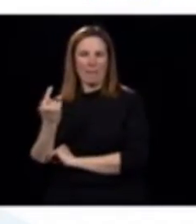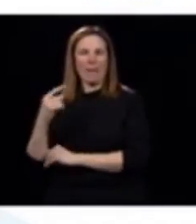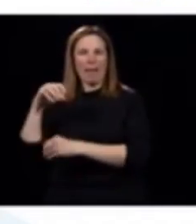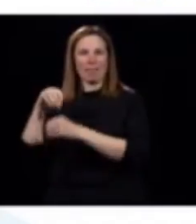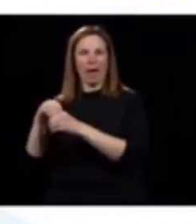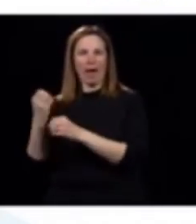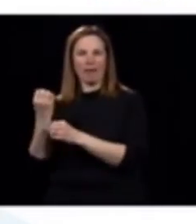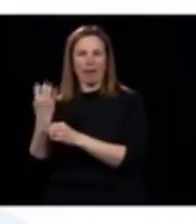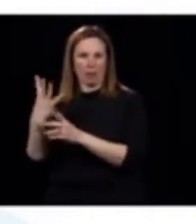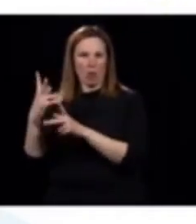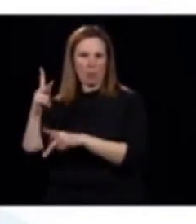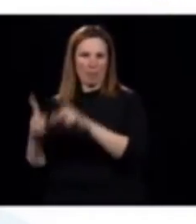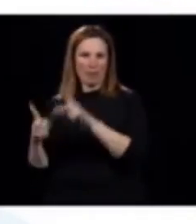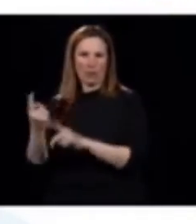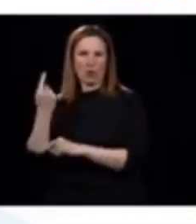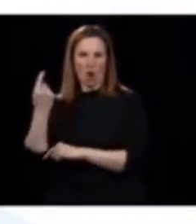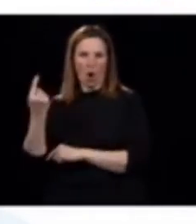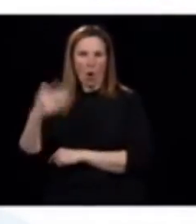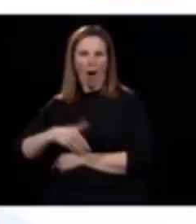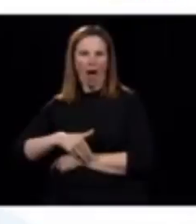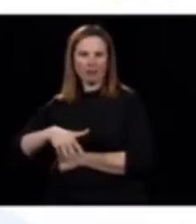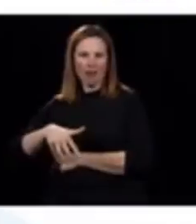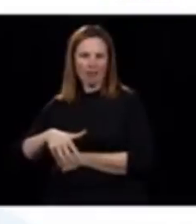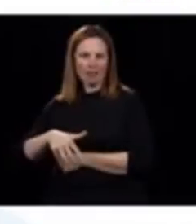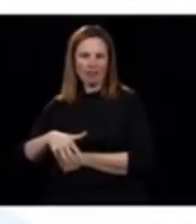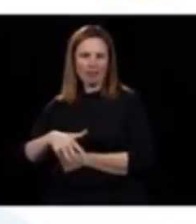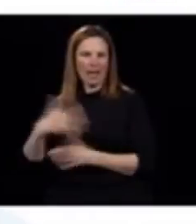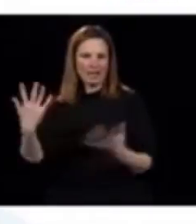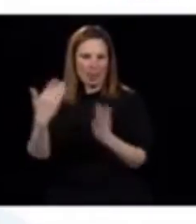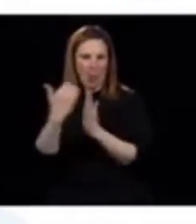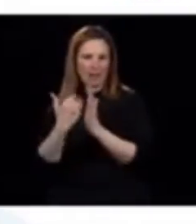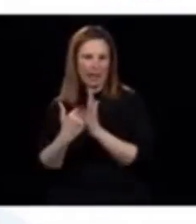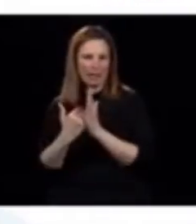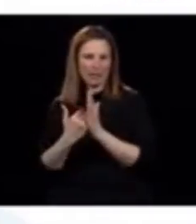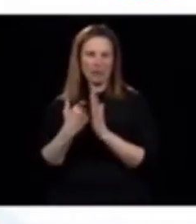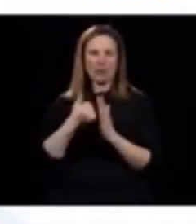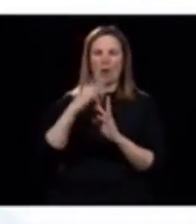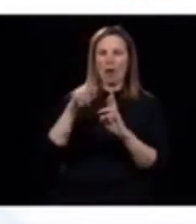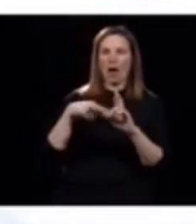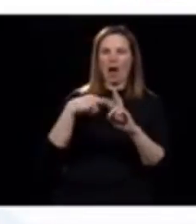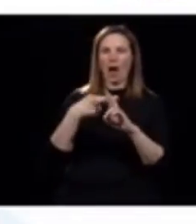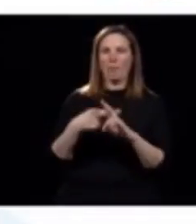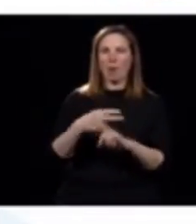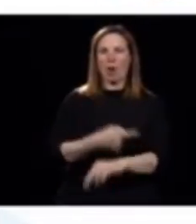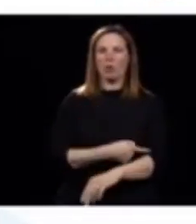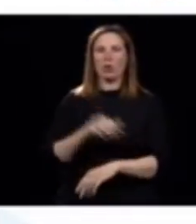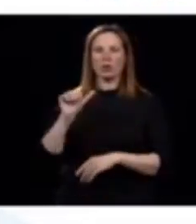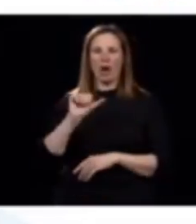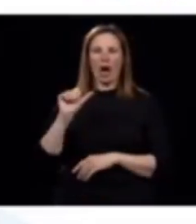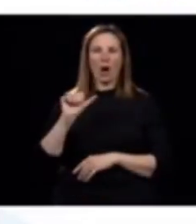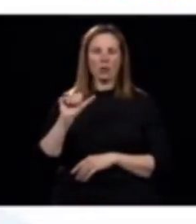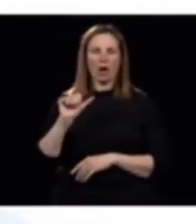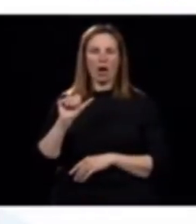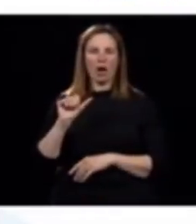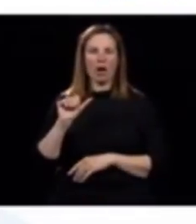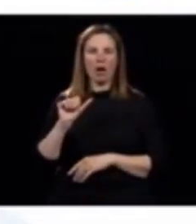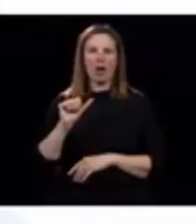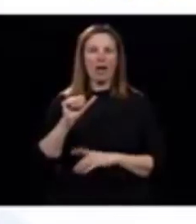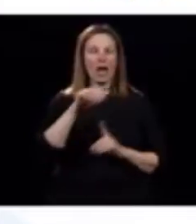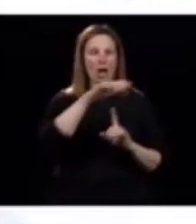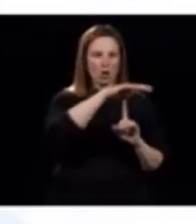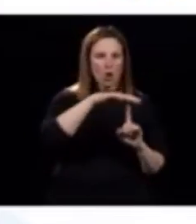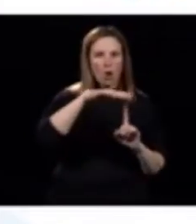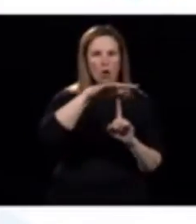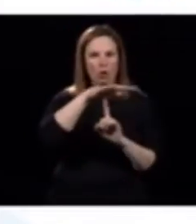le personnel féminin qui est enceinte actuellement que vous donnez? Oui, bien, je veux dire, c'est toujours la même consigne. Chaque cas est analysé